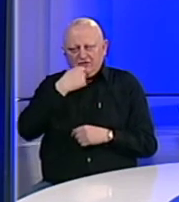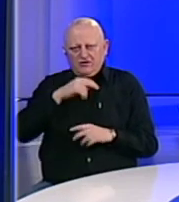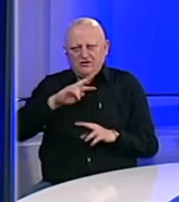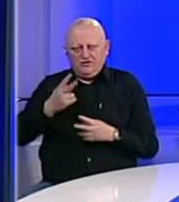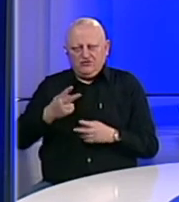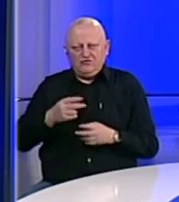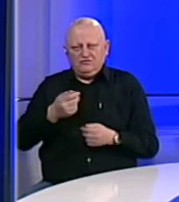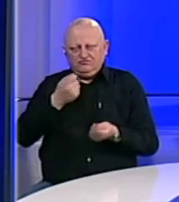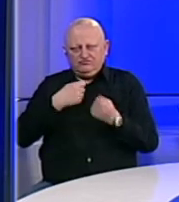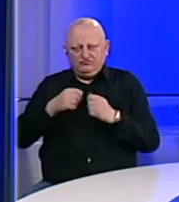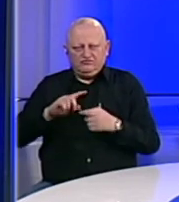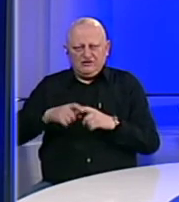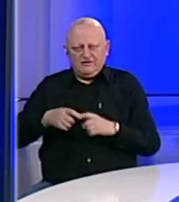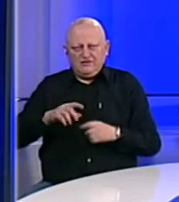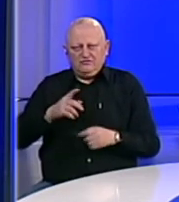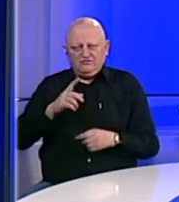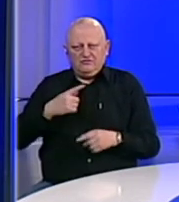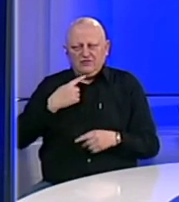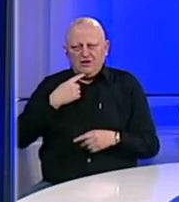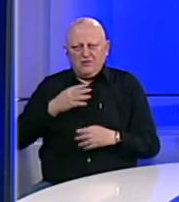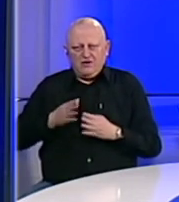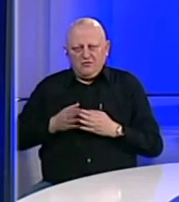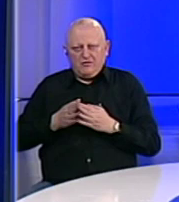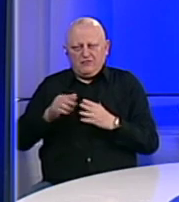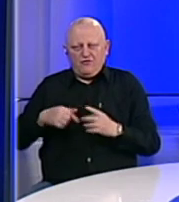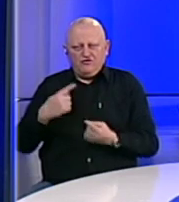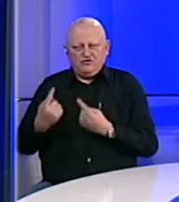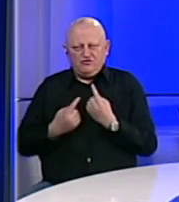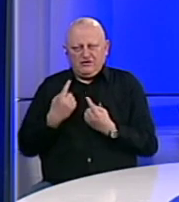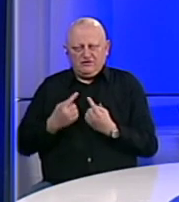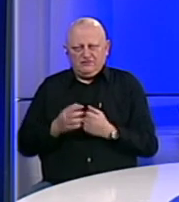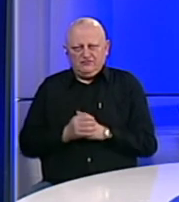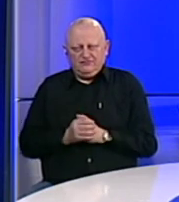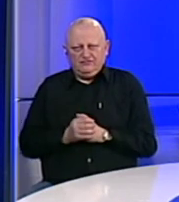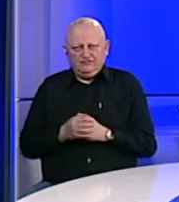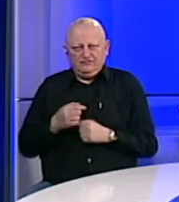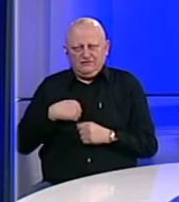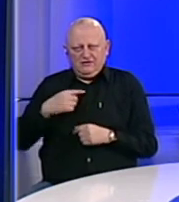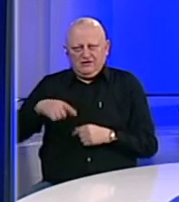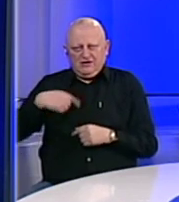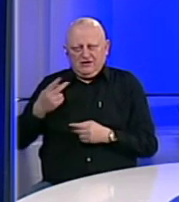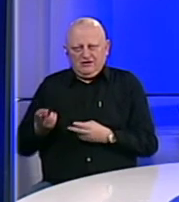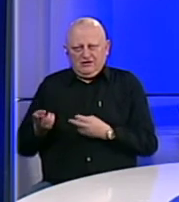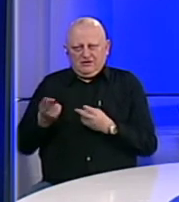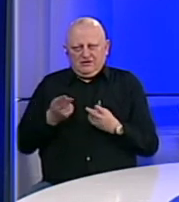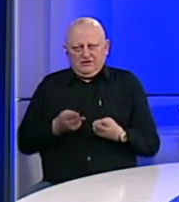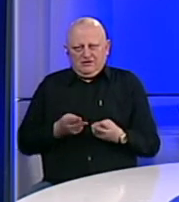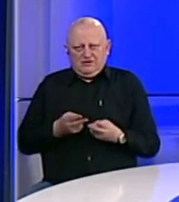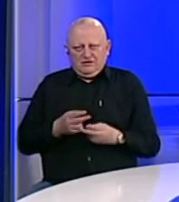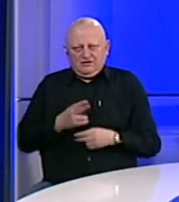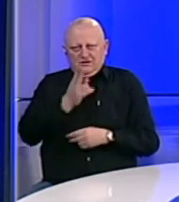drugih namirnica neophodnih da prebrodimo ovu situaciju. Naša naredna gošća je